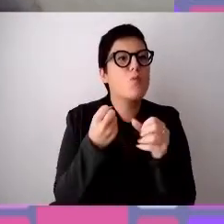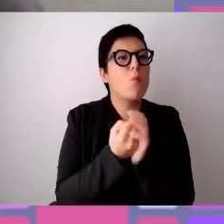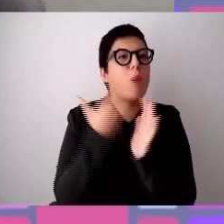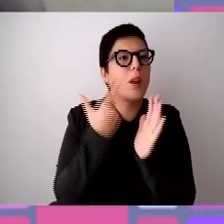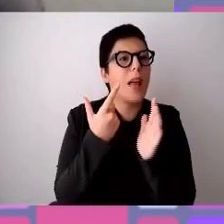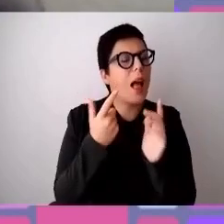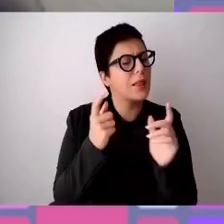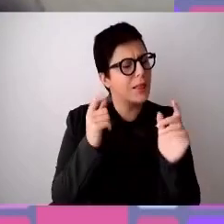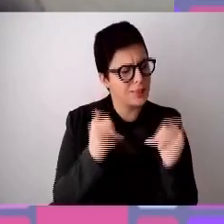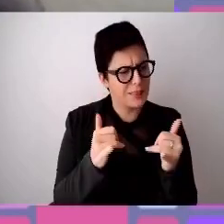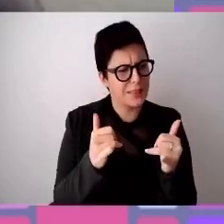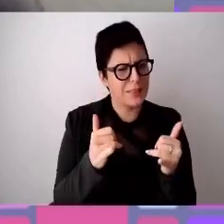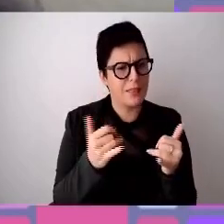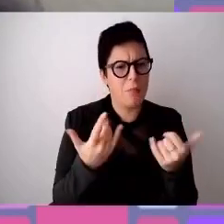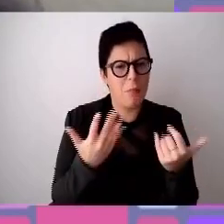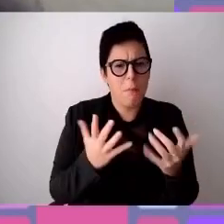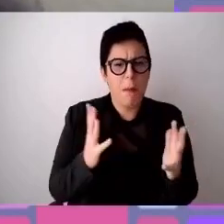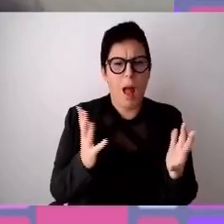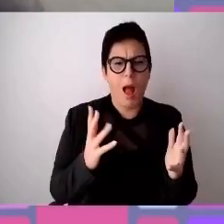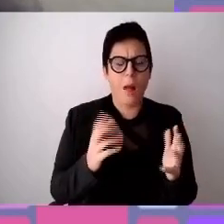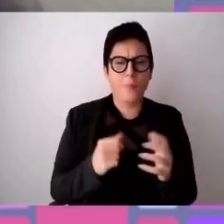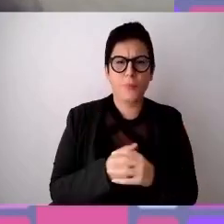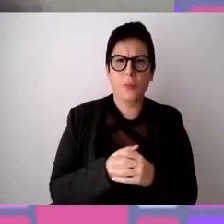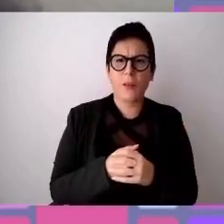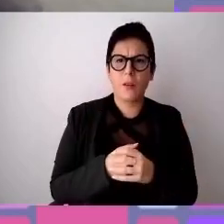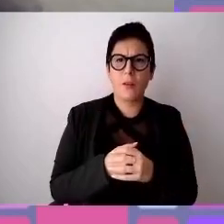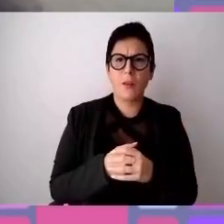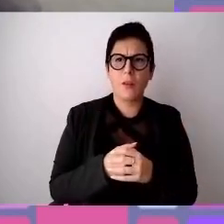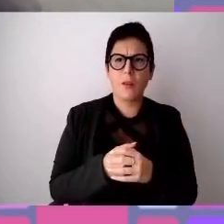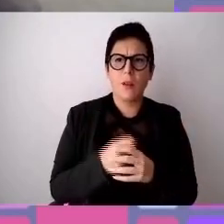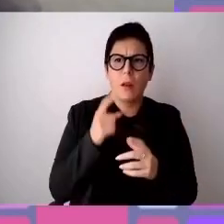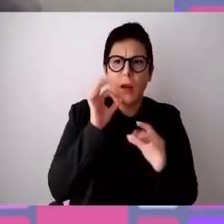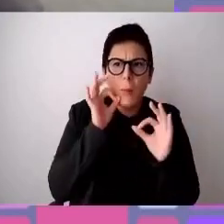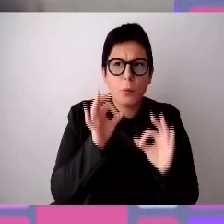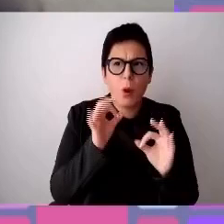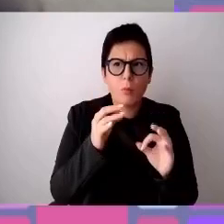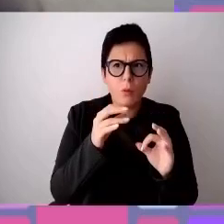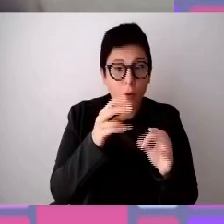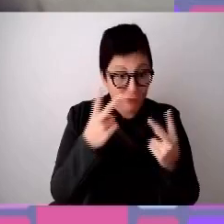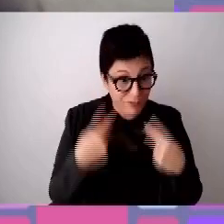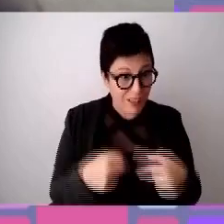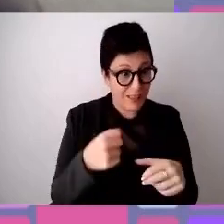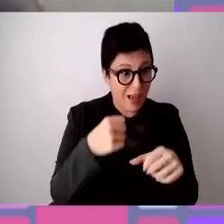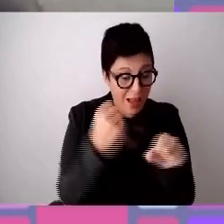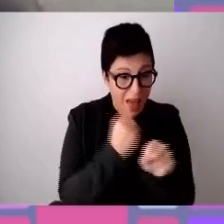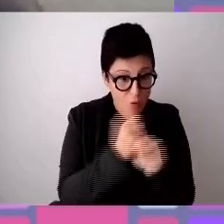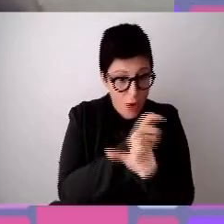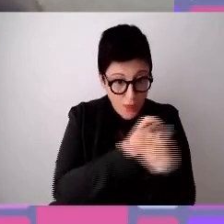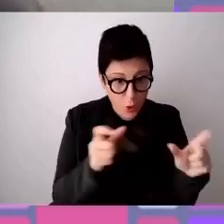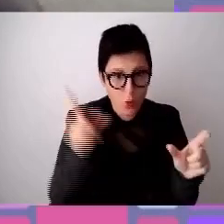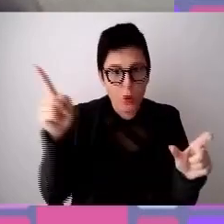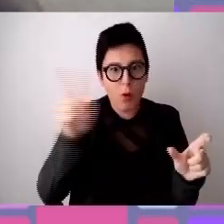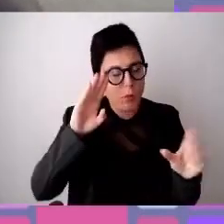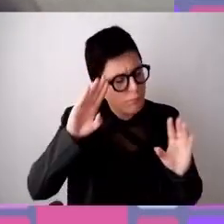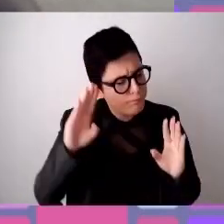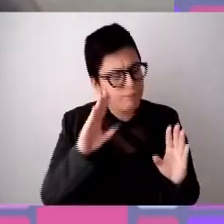occupa di una parte importante della vita dei lavoratori, quella anche di individuare un luogo di